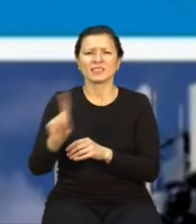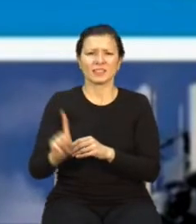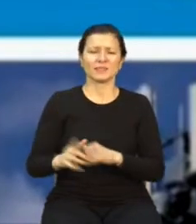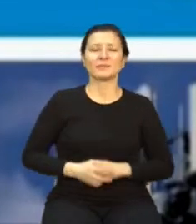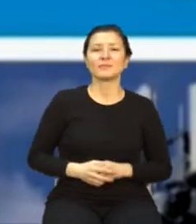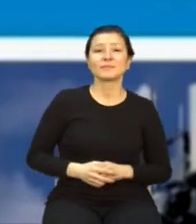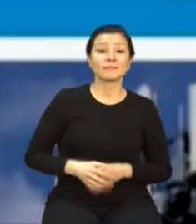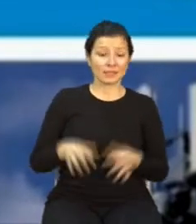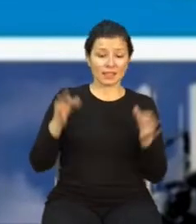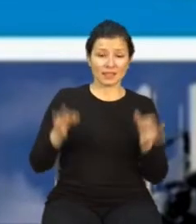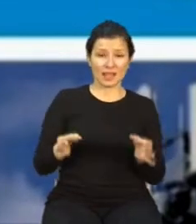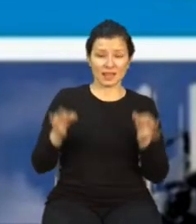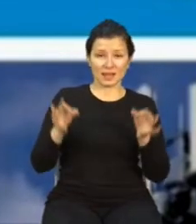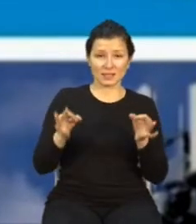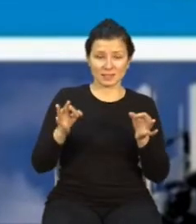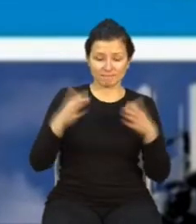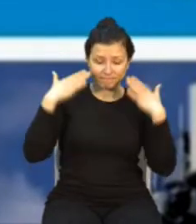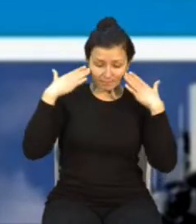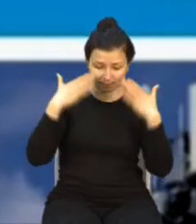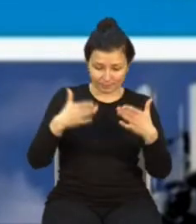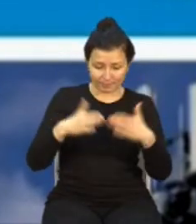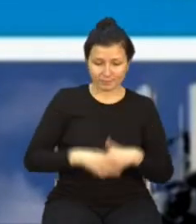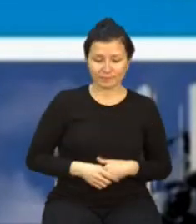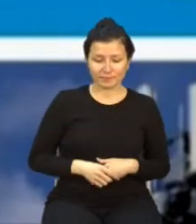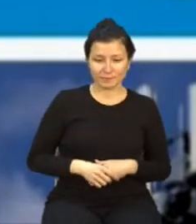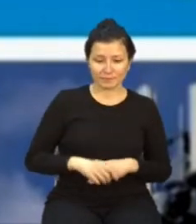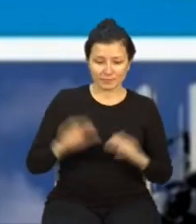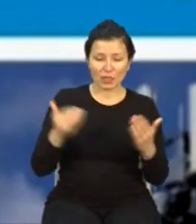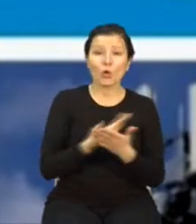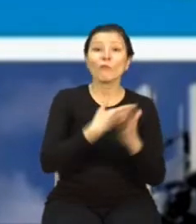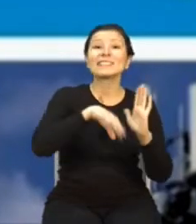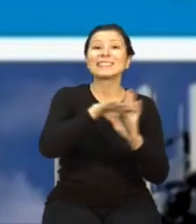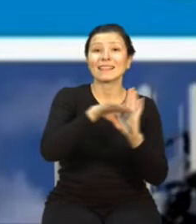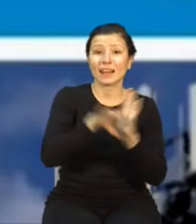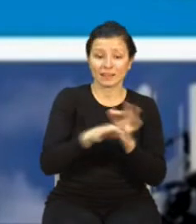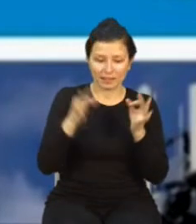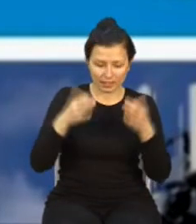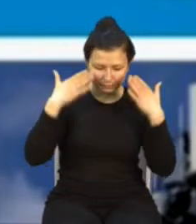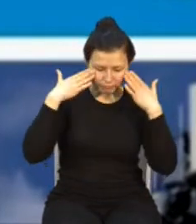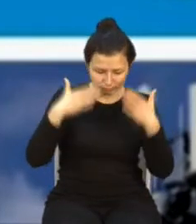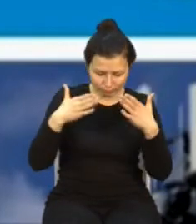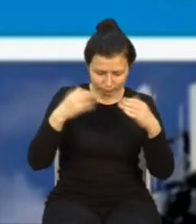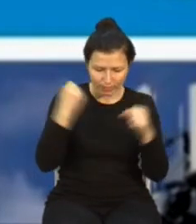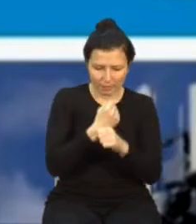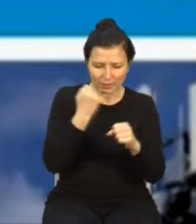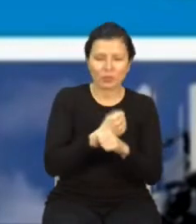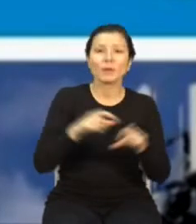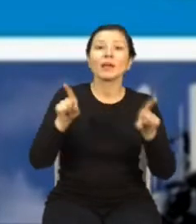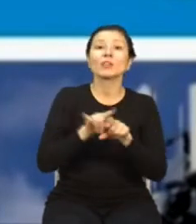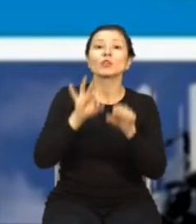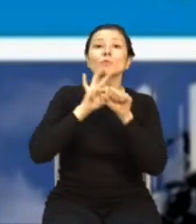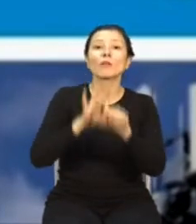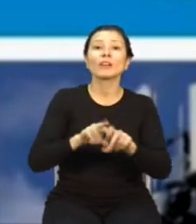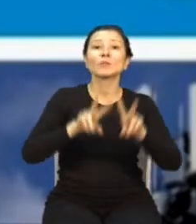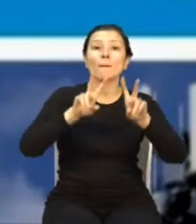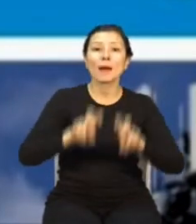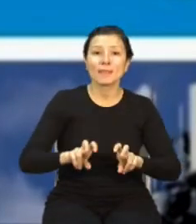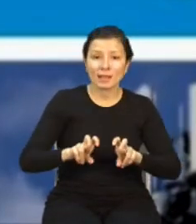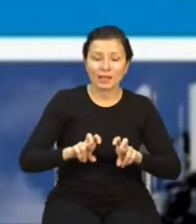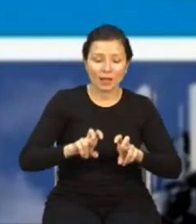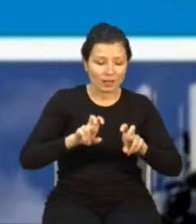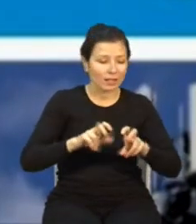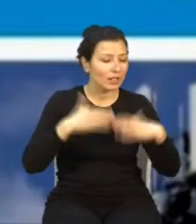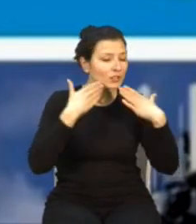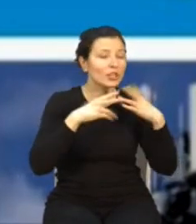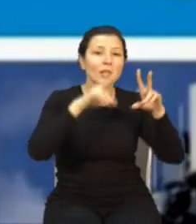nowe standardy i też przeprowadzamy badania, które pozwolą wdrożyć